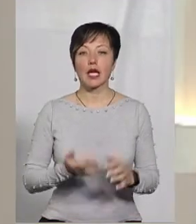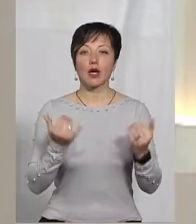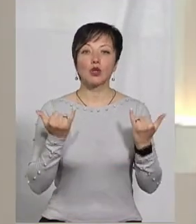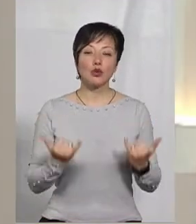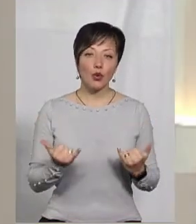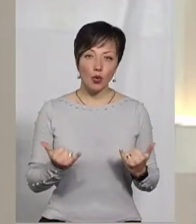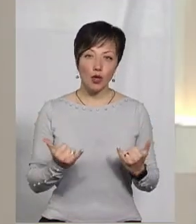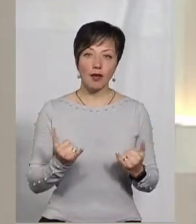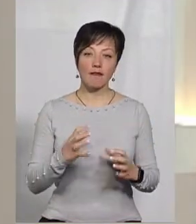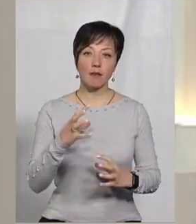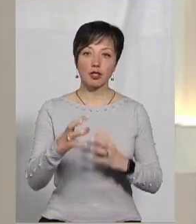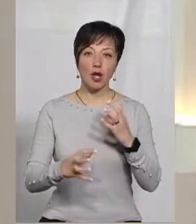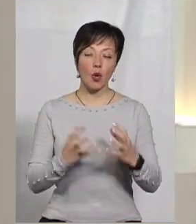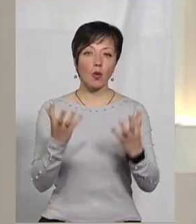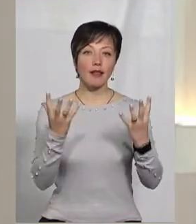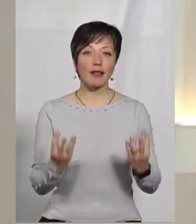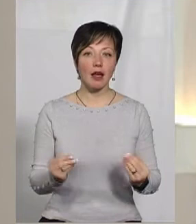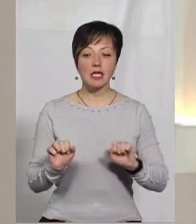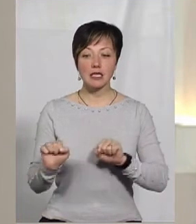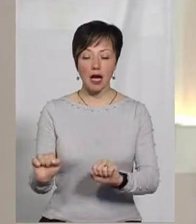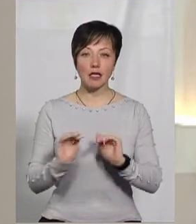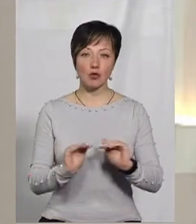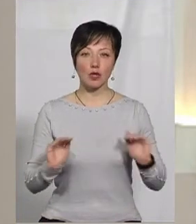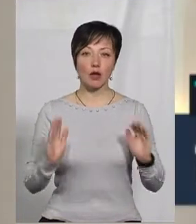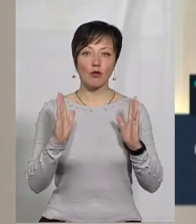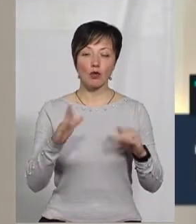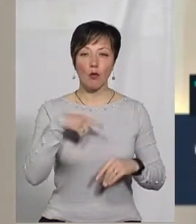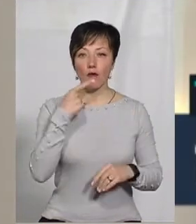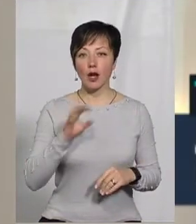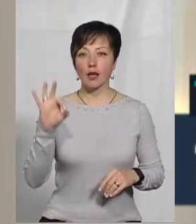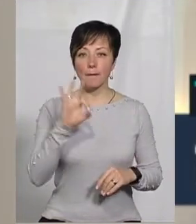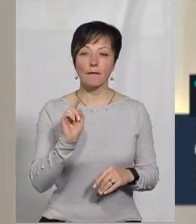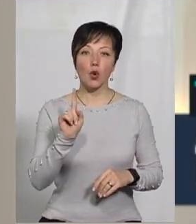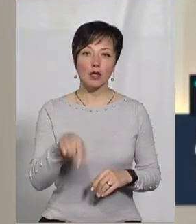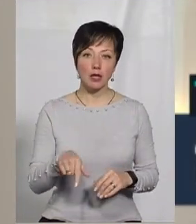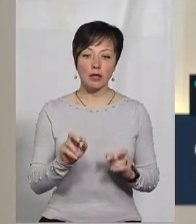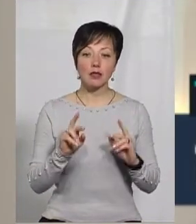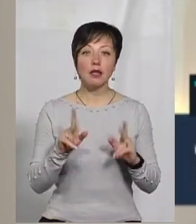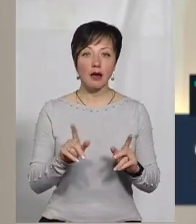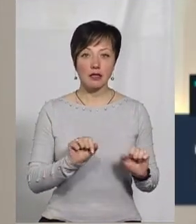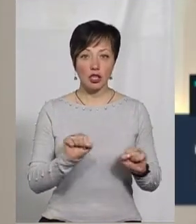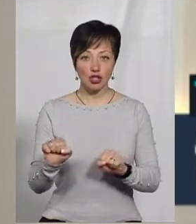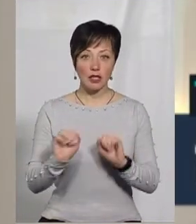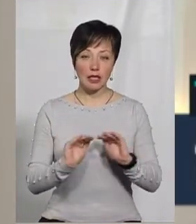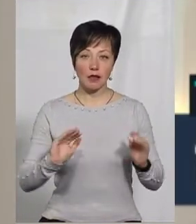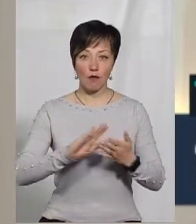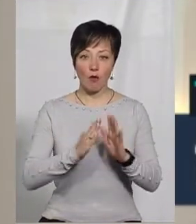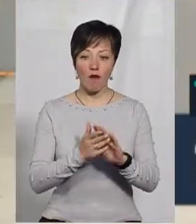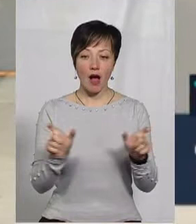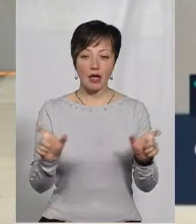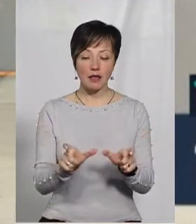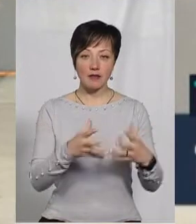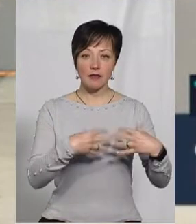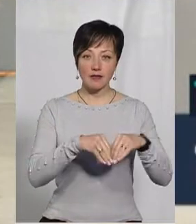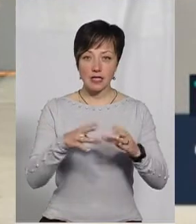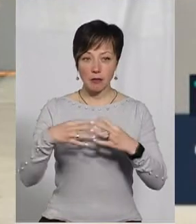Сьогодні у Міжнародний день захисту дітей будемо говорити про те, наскільки захищені діти в умовах карантину у